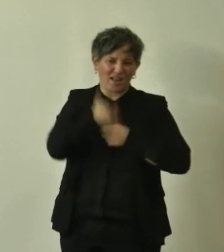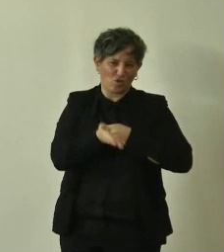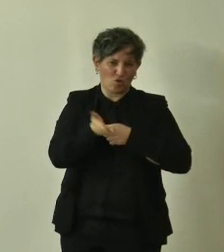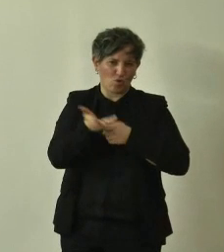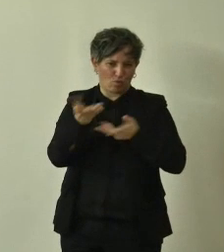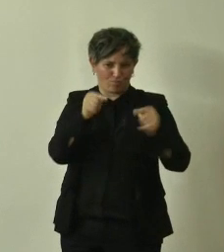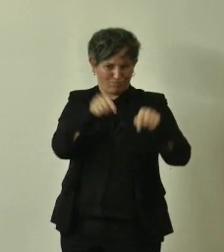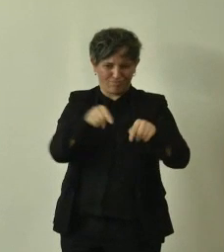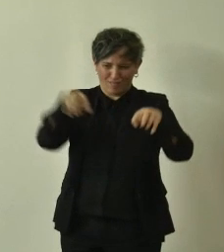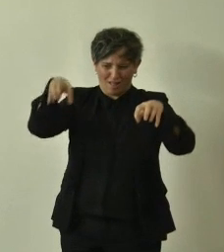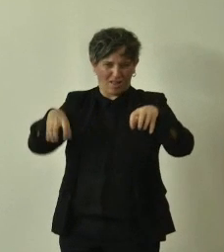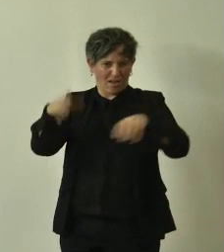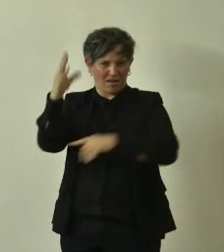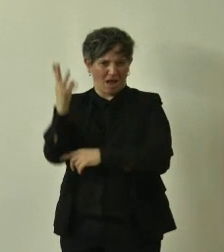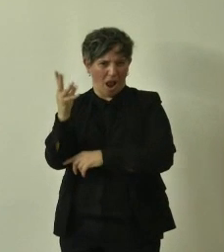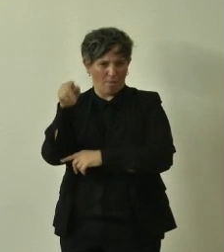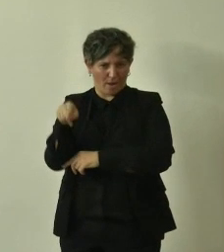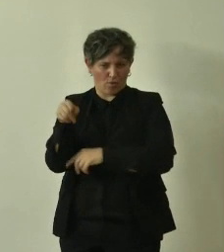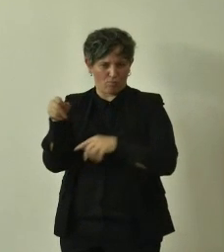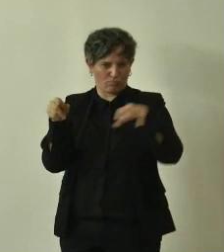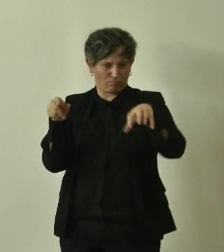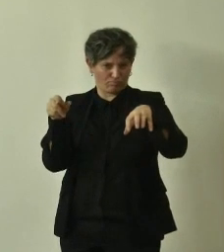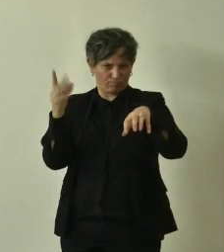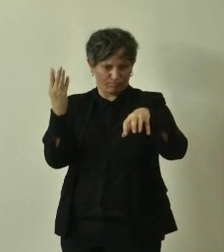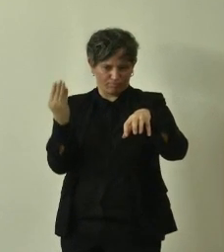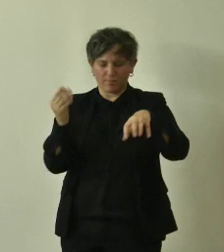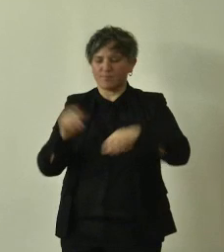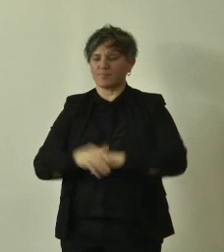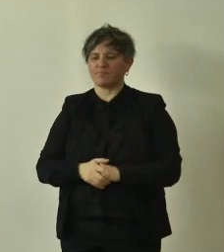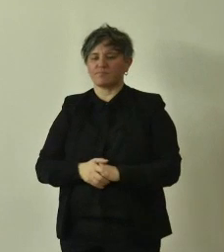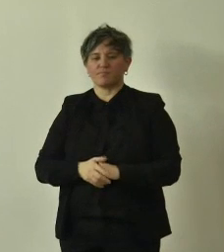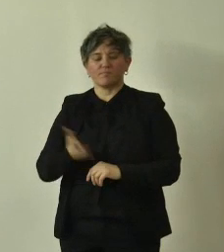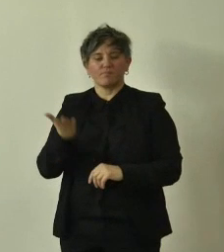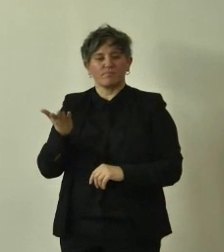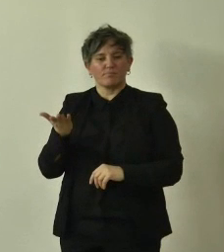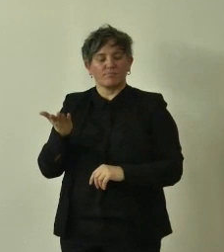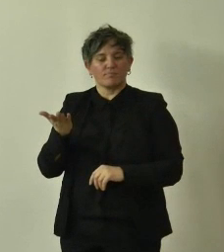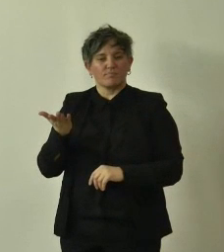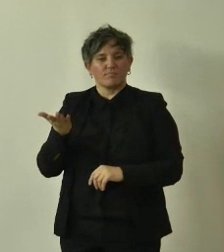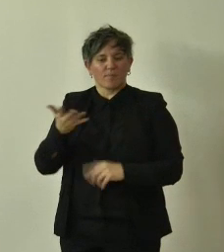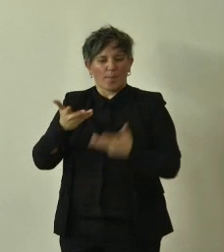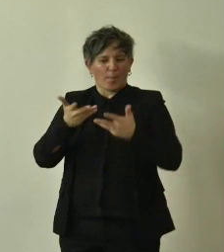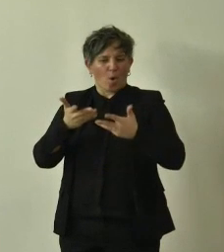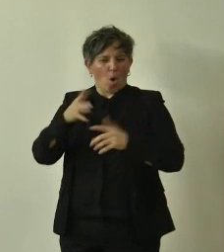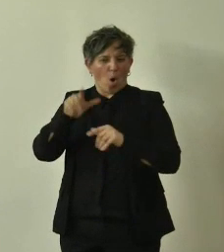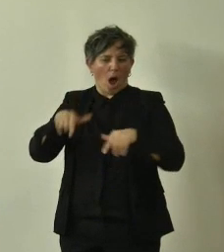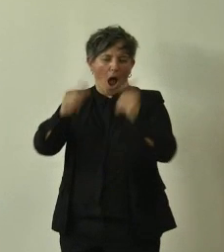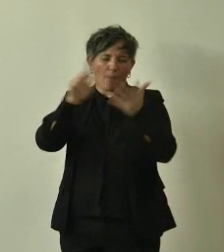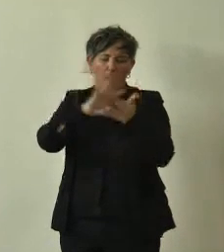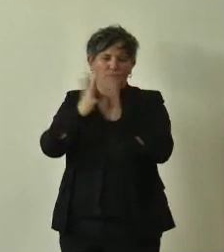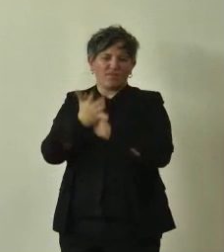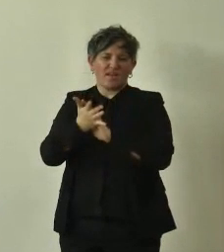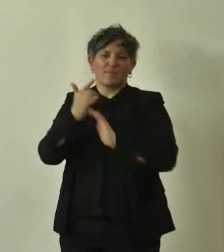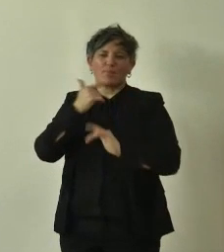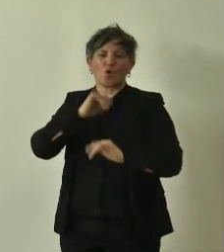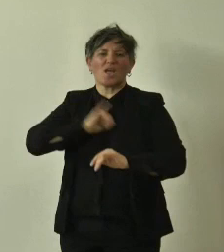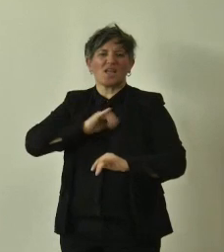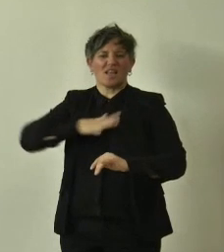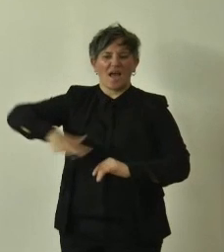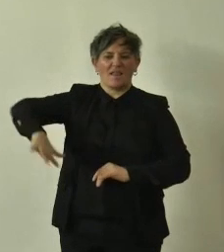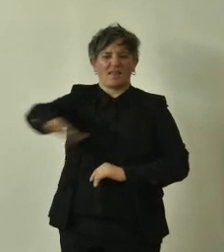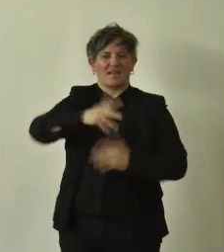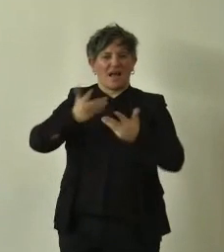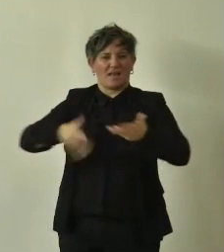spesso gli alberi monumentali hanno anche un valore identitario per il territorio come appunto anche questo Cipresso insomma tanti altri